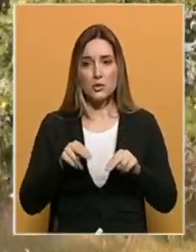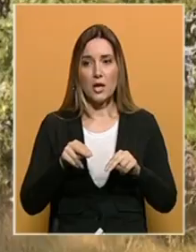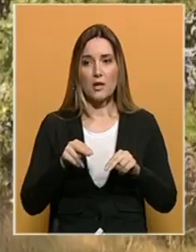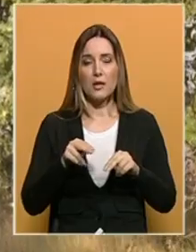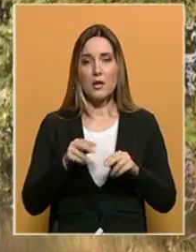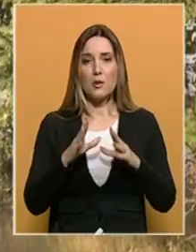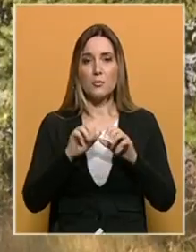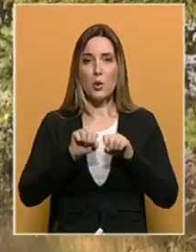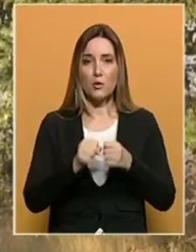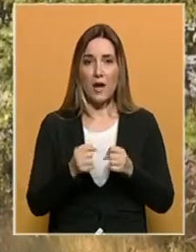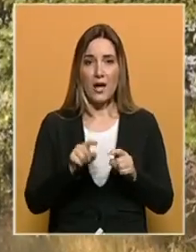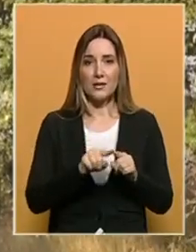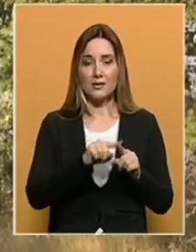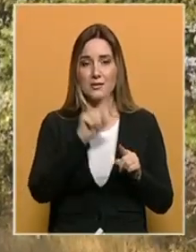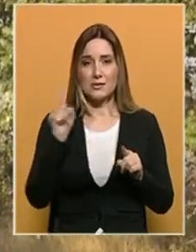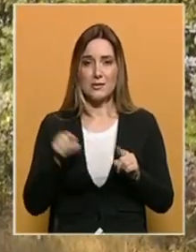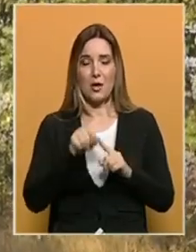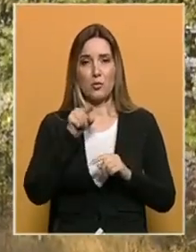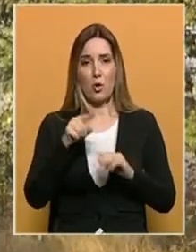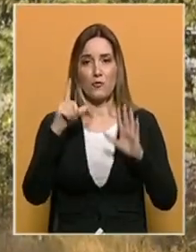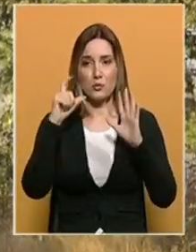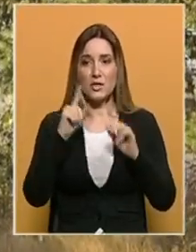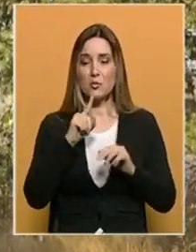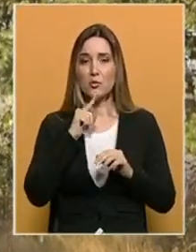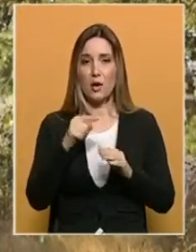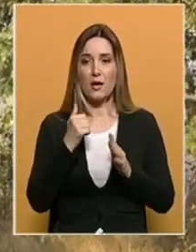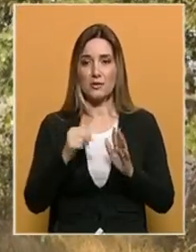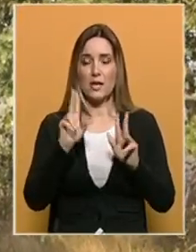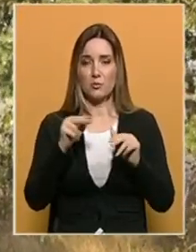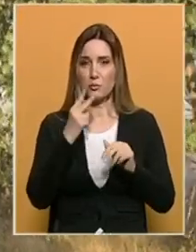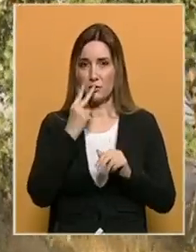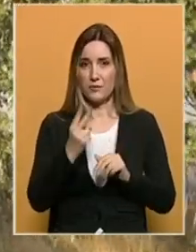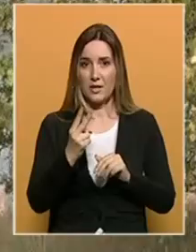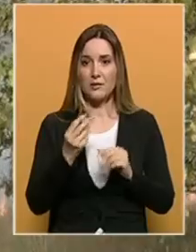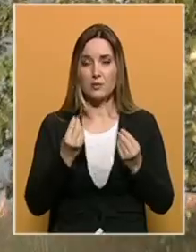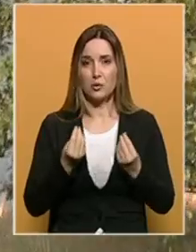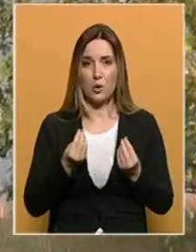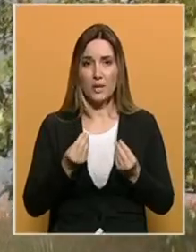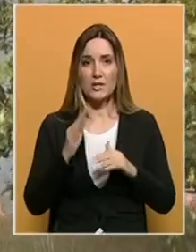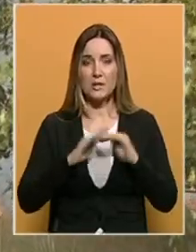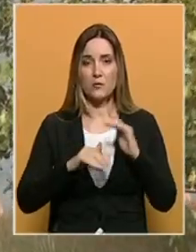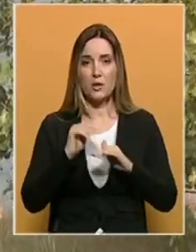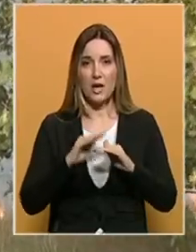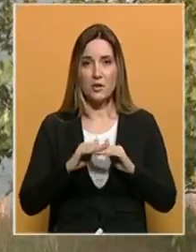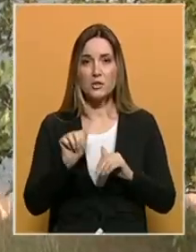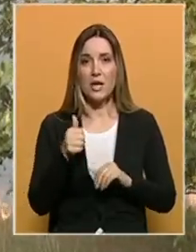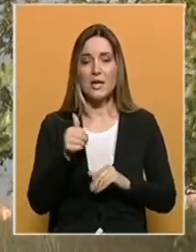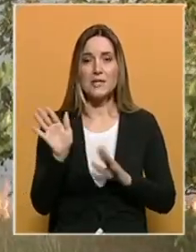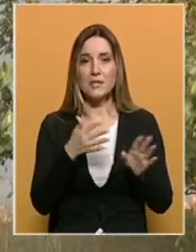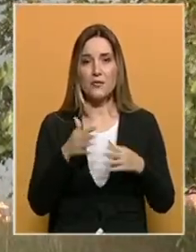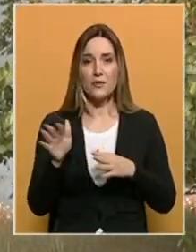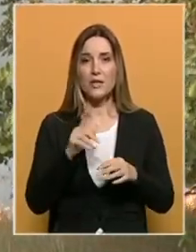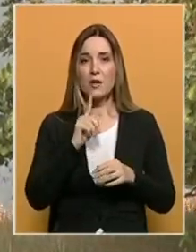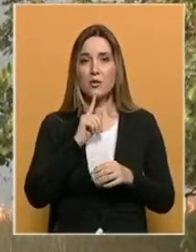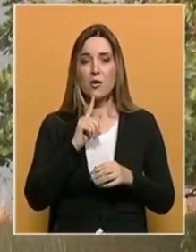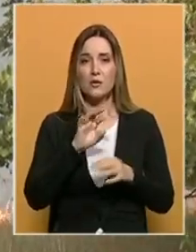pokvariti cijelu ovu sliku koja je u ovom trenutku može se reći dobra, zadovoljavajuća, jeste vjetar koji